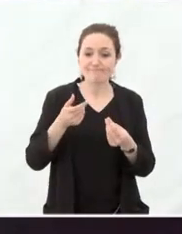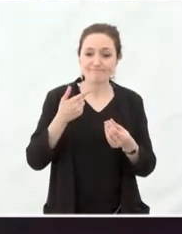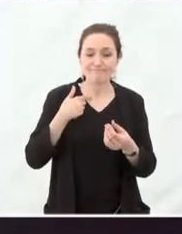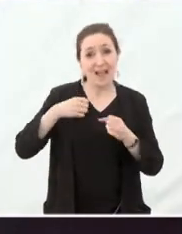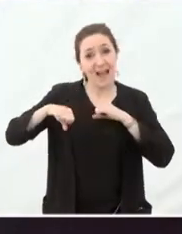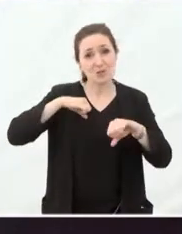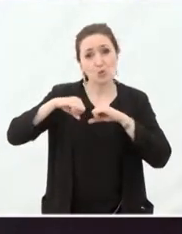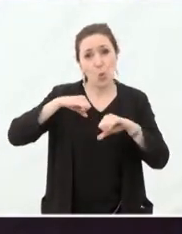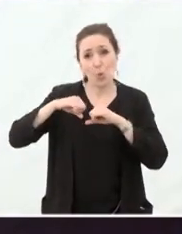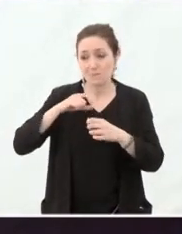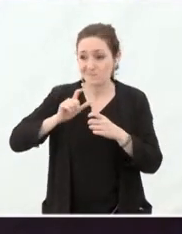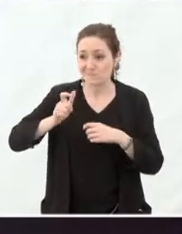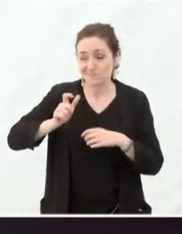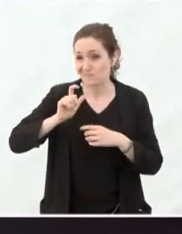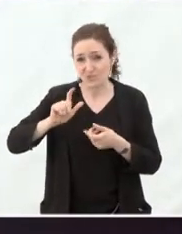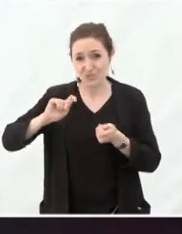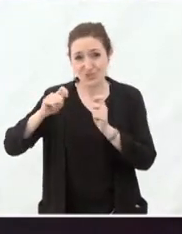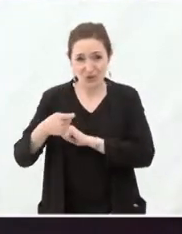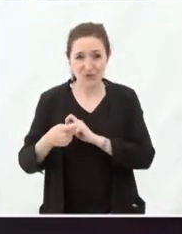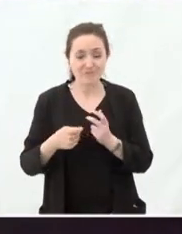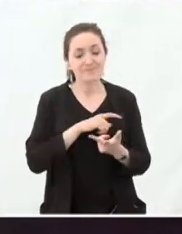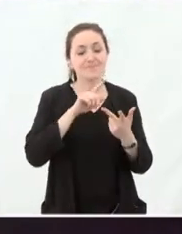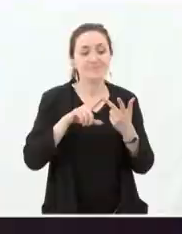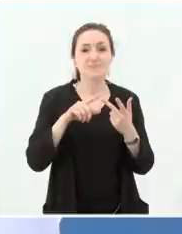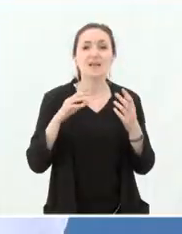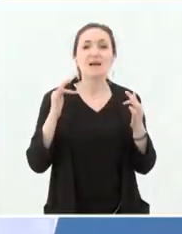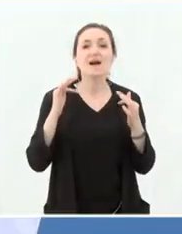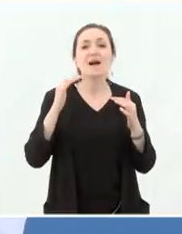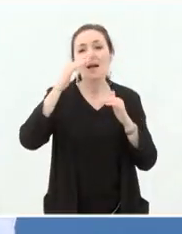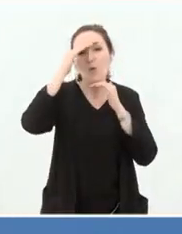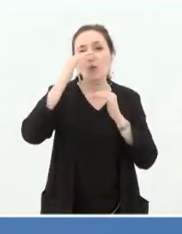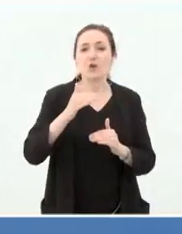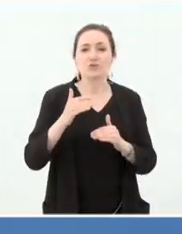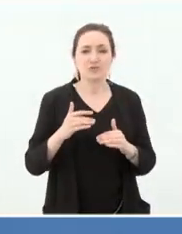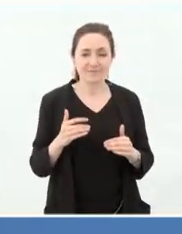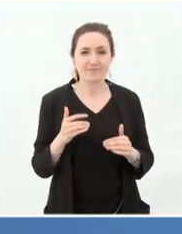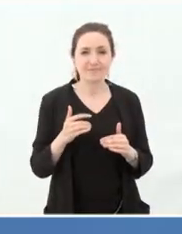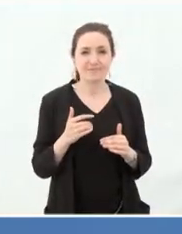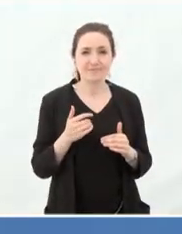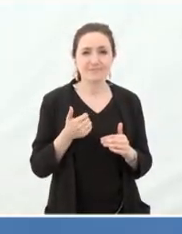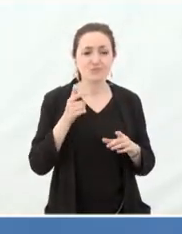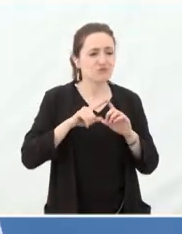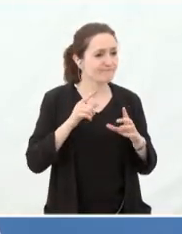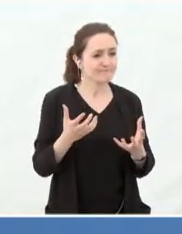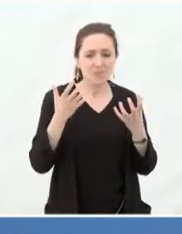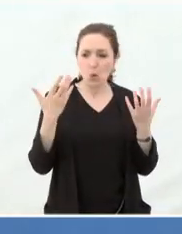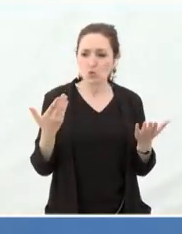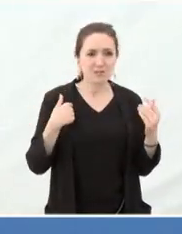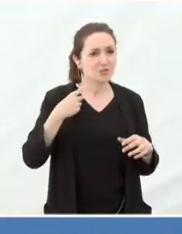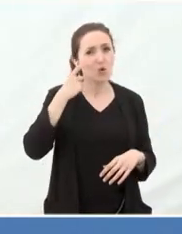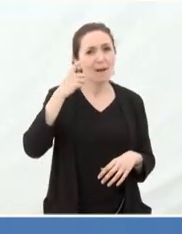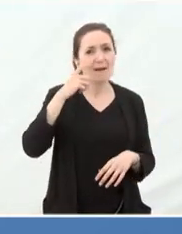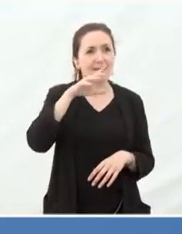gens, et va continuer à le faire. Et puis la troisième clé, c'est la question de la confiance. Boris,'est quelque chose qui me frappe. Je vois qu'autour de nous, aujourd'hui,